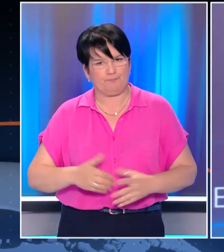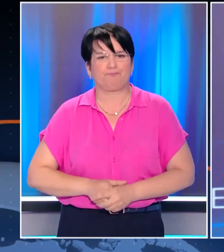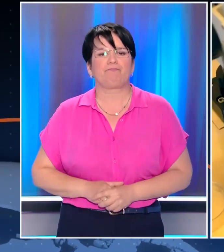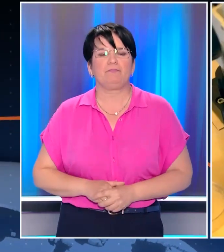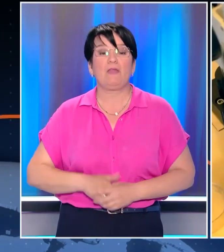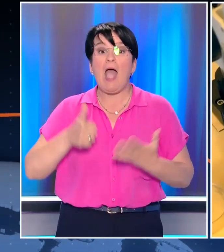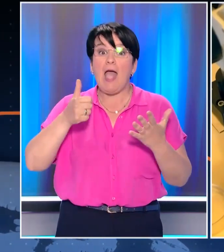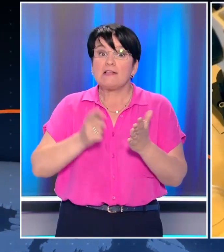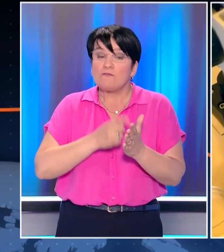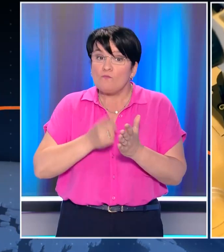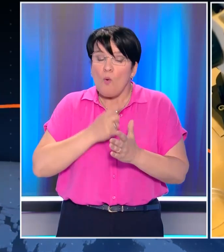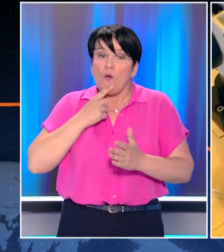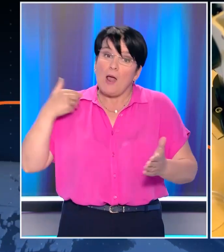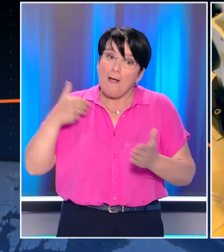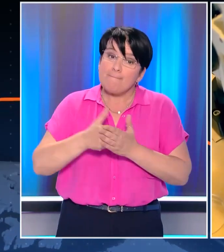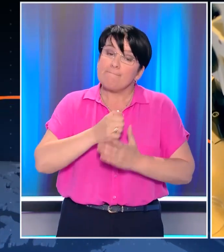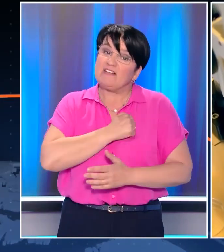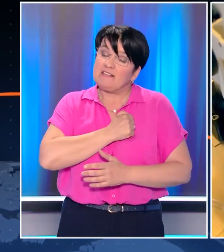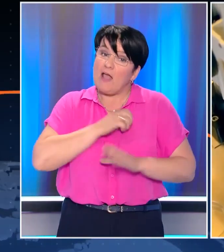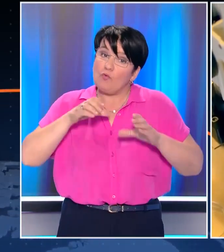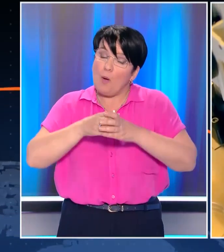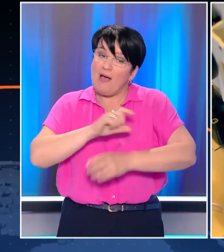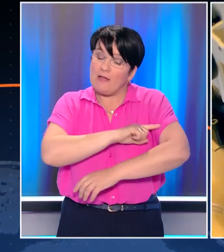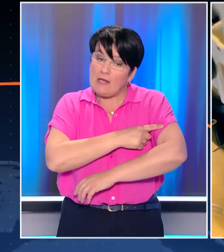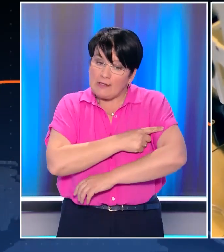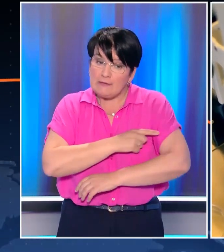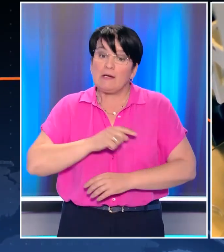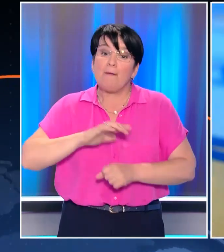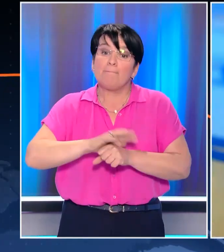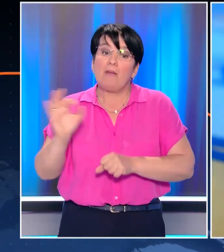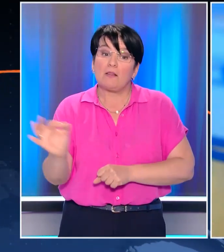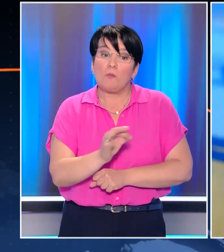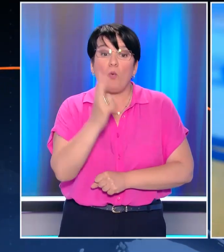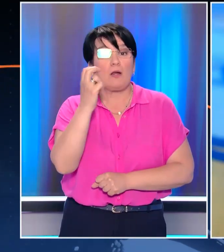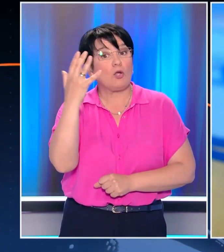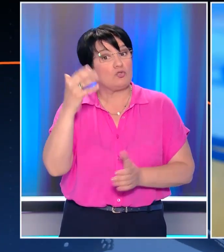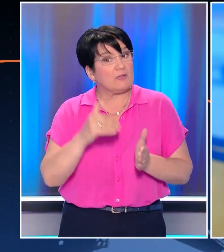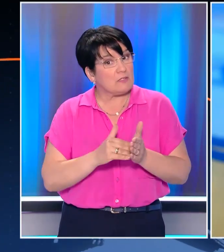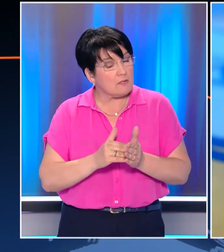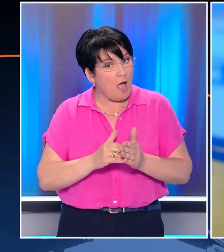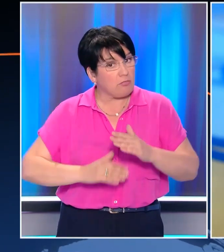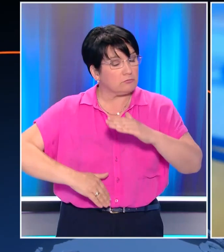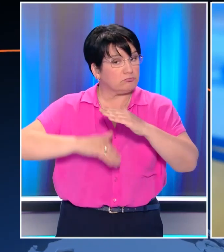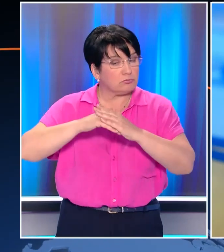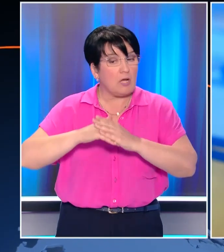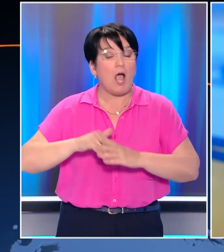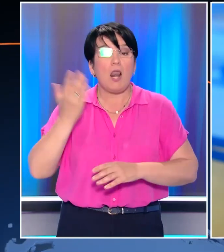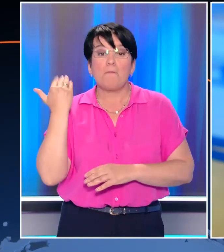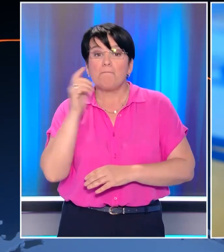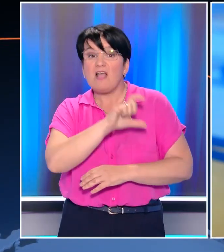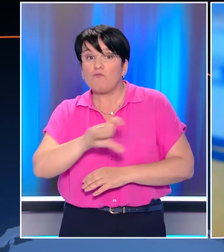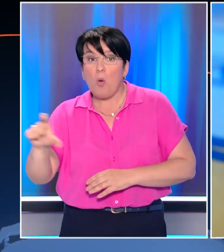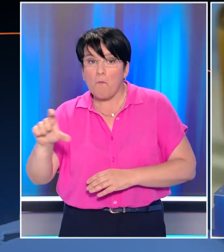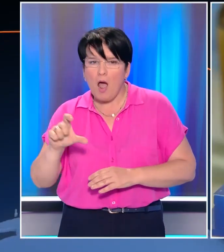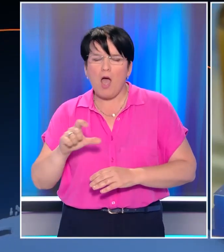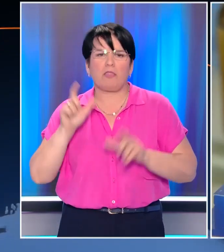είναι εδώ με τους ειδικούς να εκτιμούν ότι τα κρούσματα το επόμενο διάστημα μπορεί να φτάνουν και τις 25.000 ενώ την τελευταία εβδομάδα η